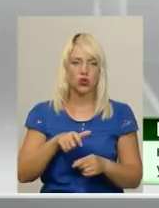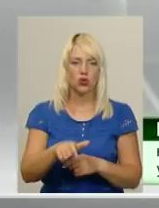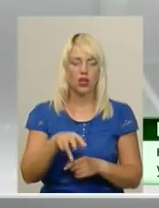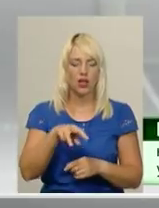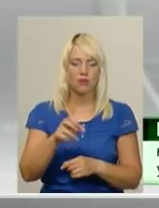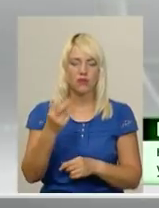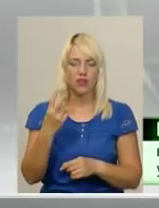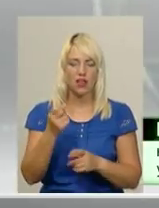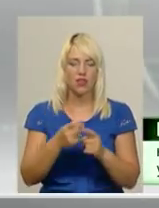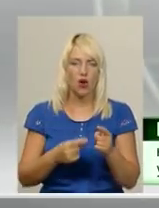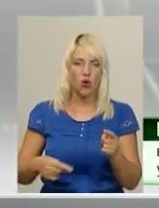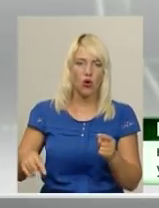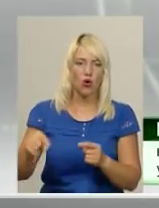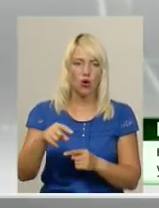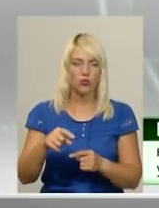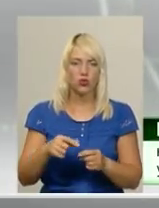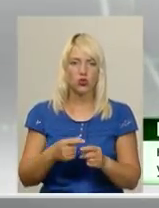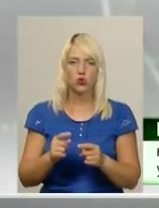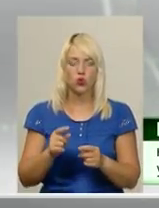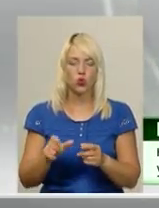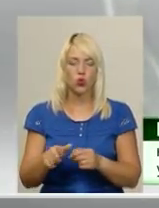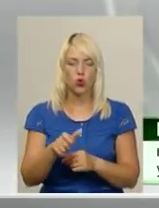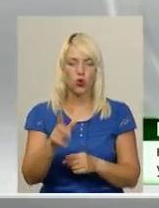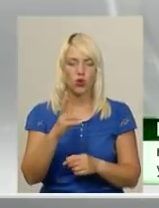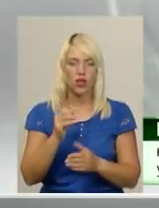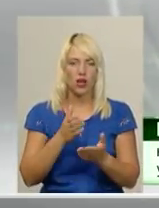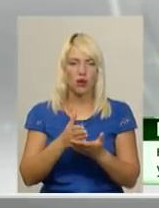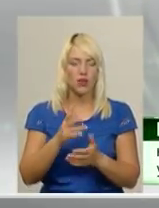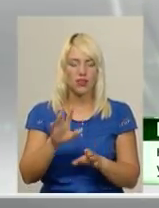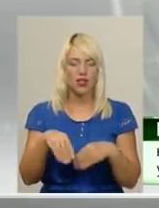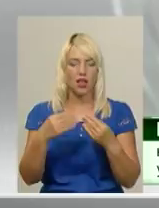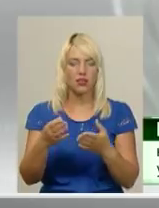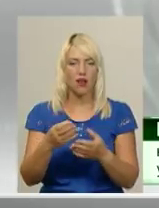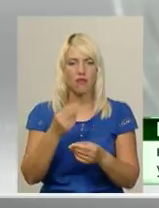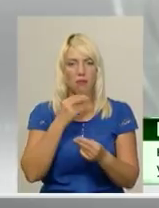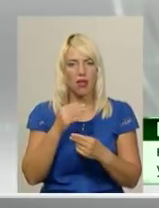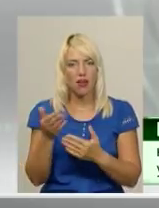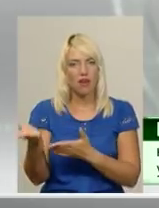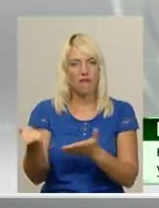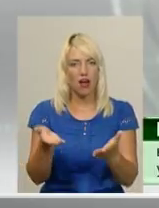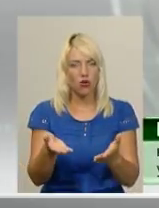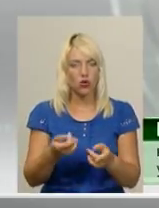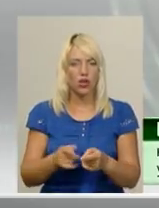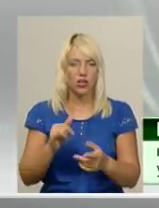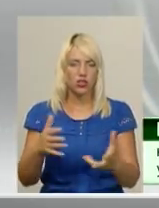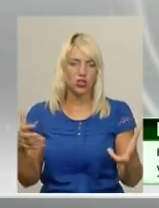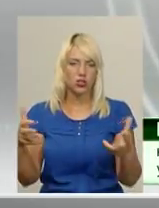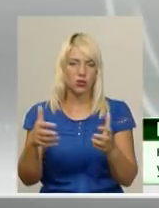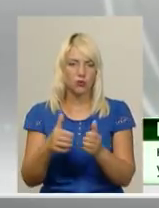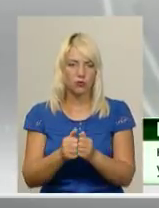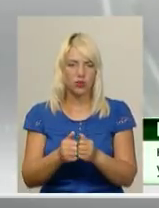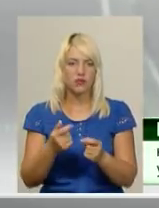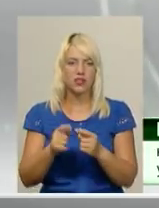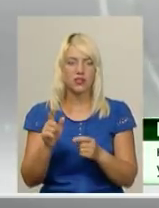на об'їзну дорогу напрямку села Копастин, не надав переваги в Русі і допустив бокове зіткнення за автомобілем «Сеат Добло»,